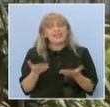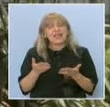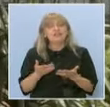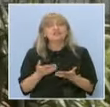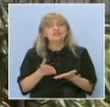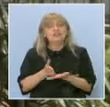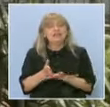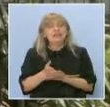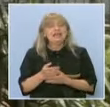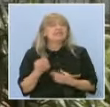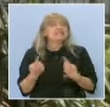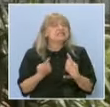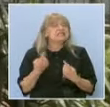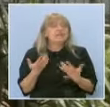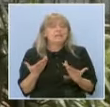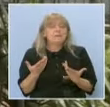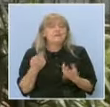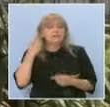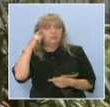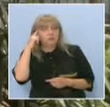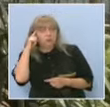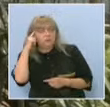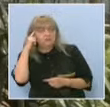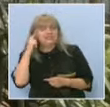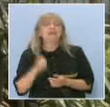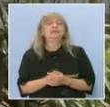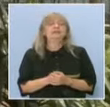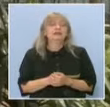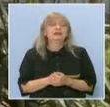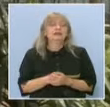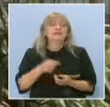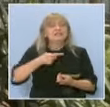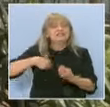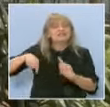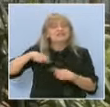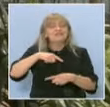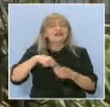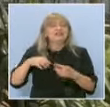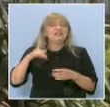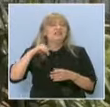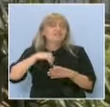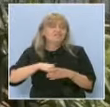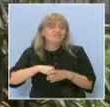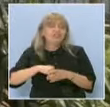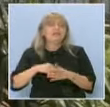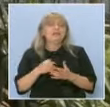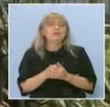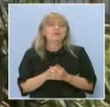занимават по някакъв начин, да помислят, да се завъртят по някакъв начин вътре